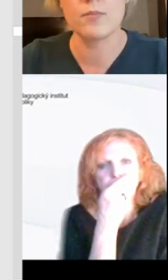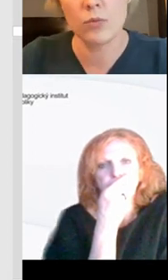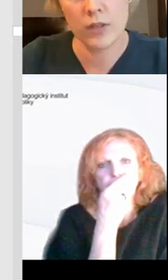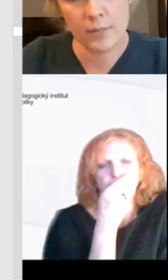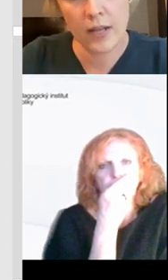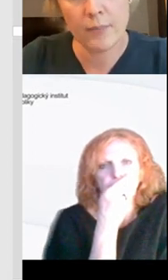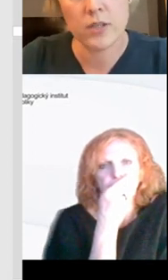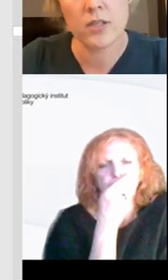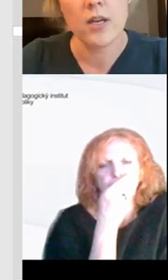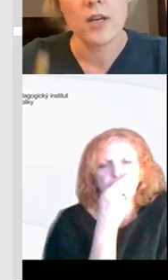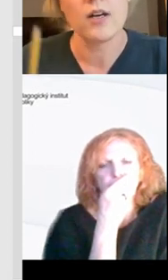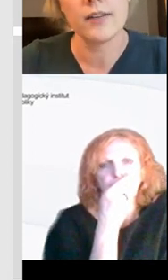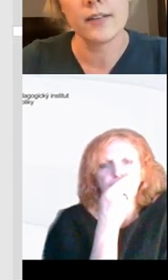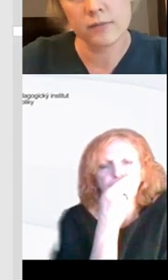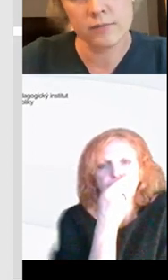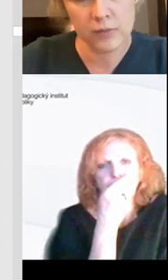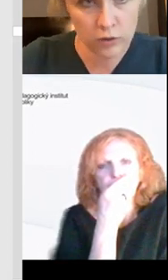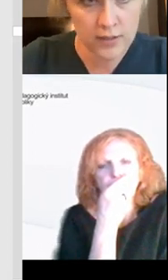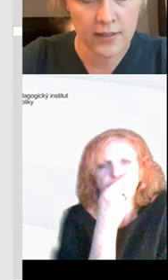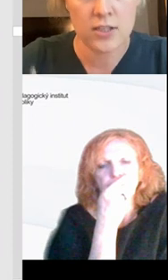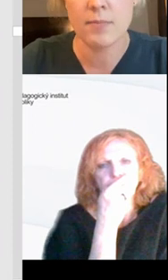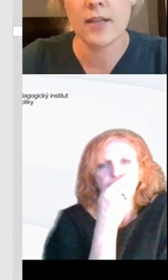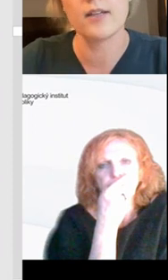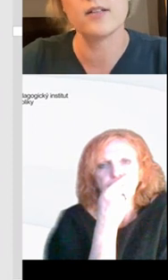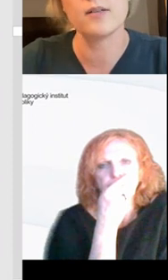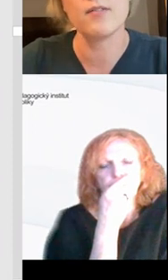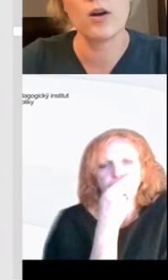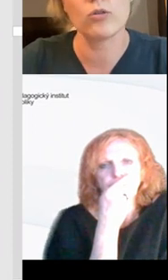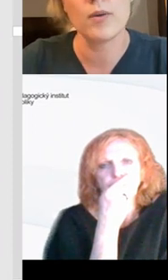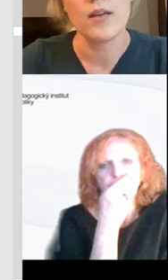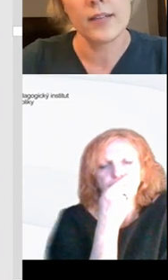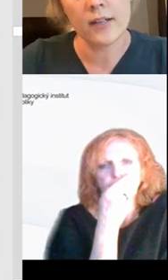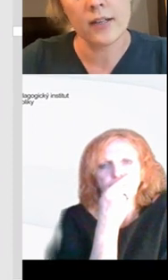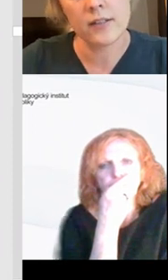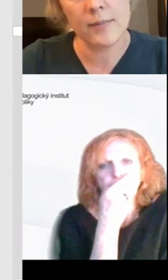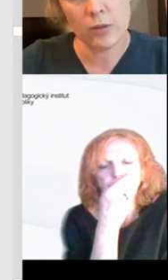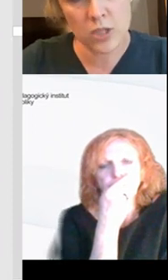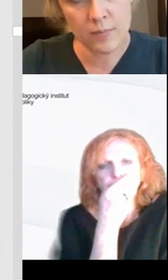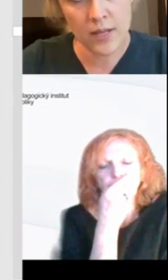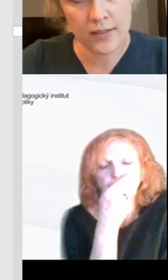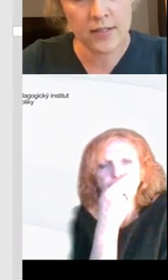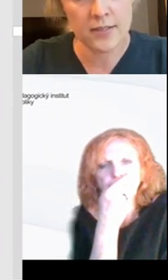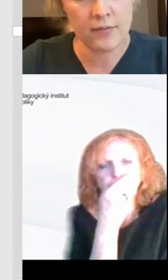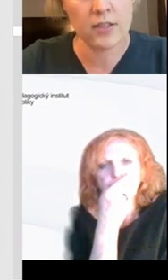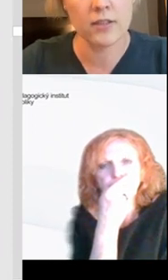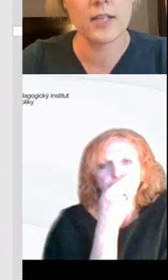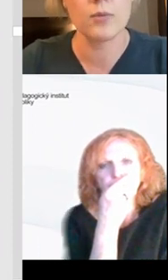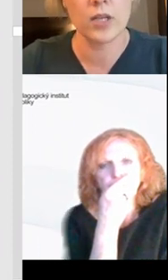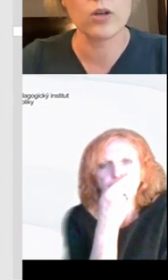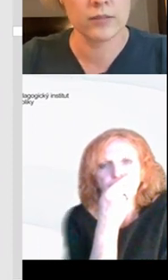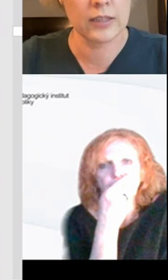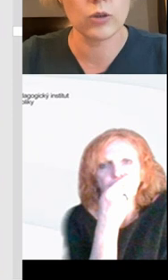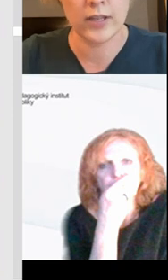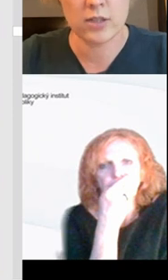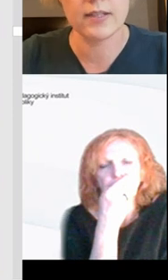je na modrém pozadí, pokud je na bílém pozadí. Hodně se tady třeba i bavíme o tom, jak je mi to příjemné, jak si nastavit